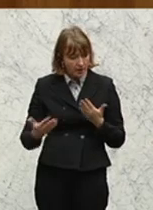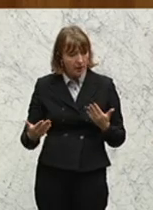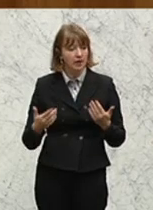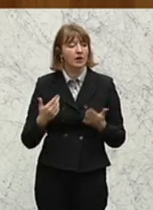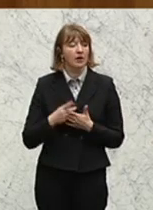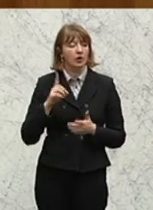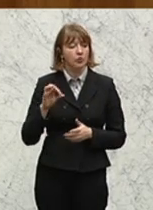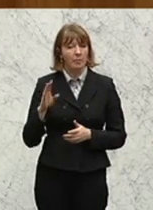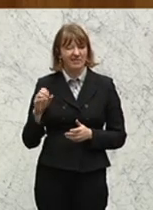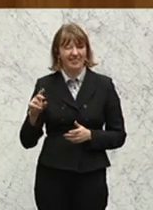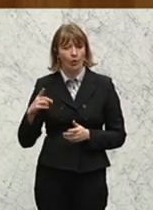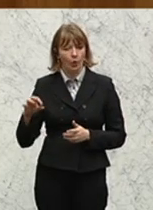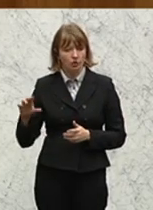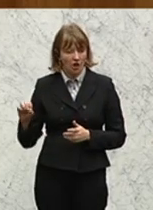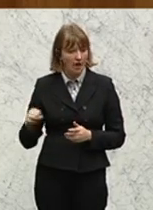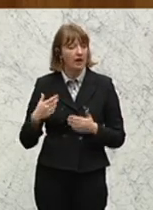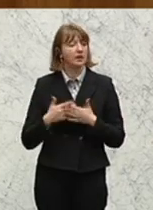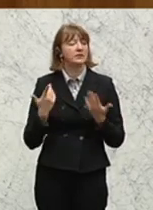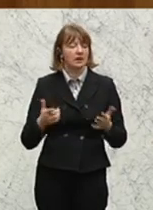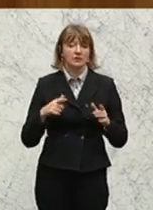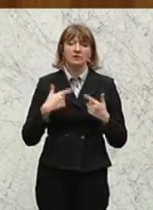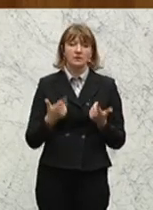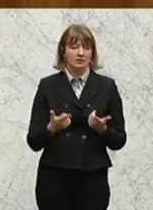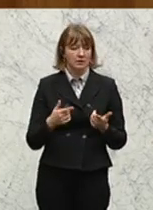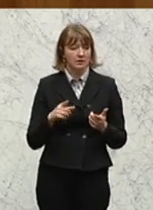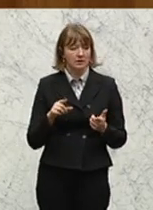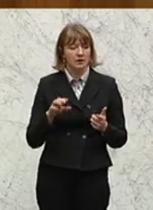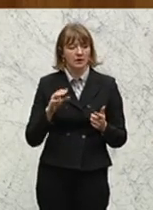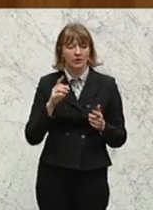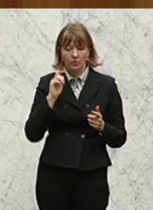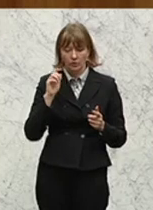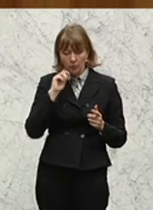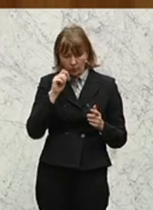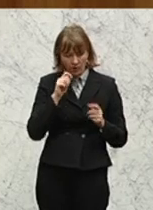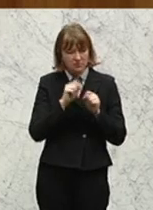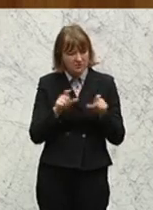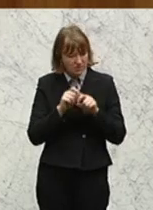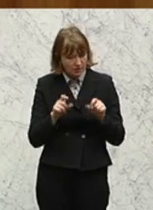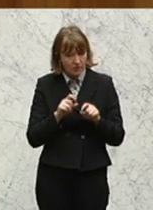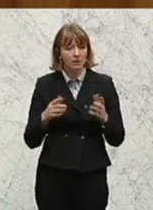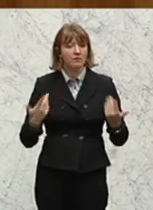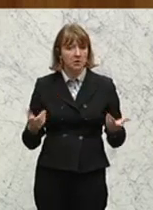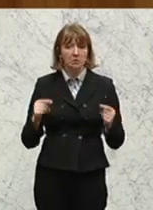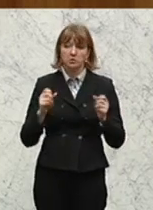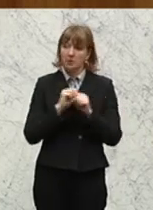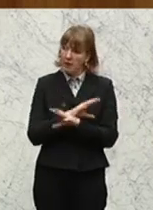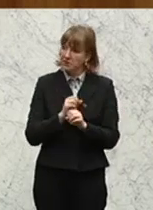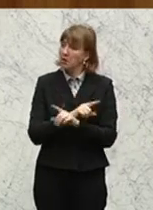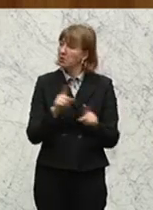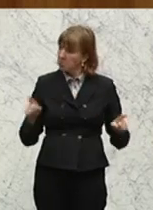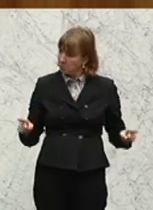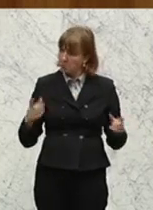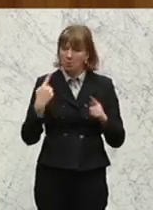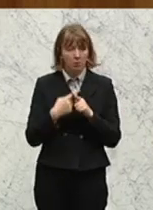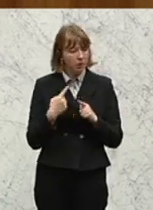Dobadan-Koroschka, heuer 25 Jahre Audischen-Moyorok, die Sendungen, und das zeigt, dass das mediale Angebot positiv